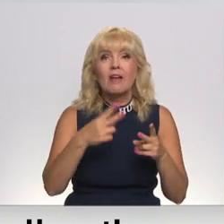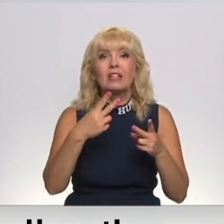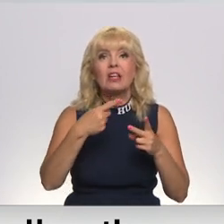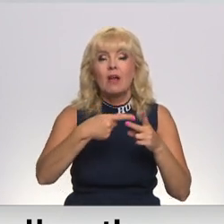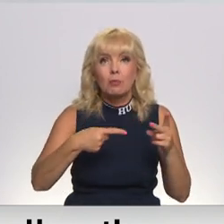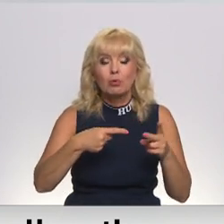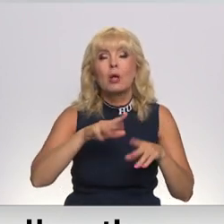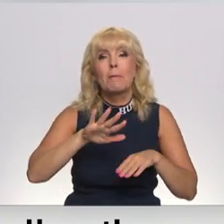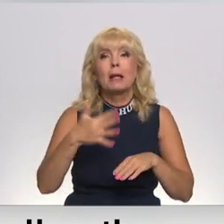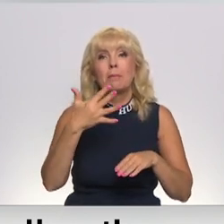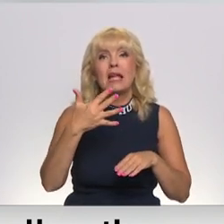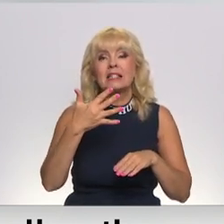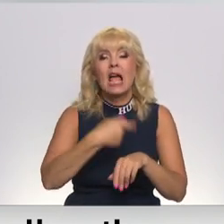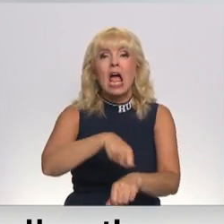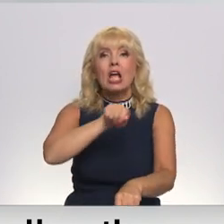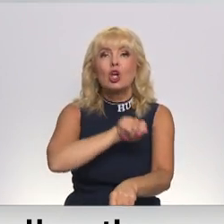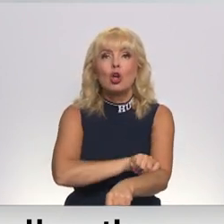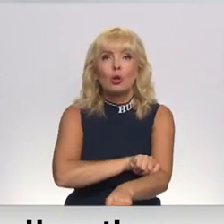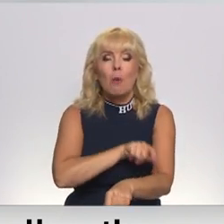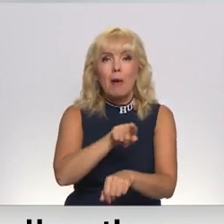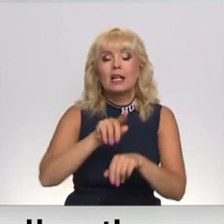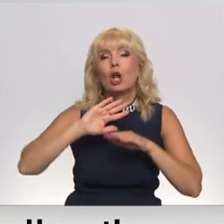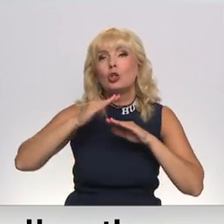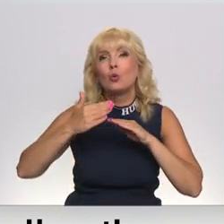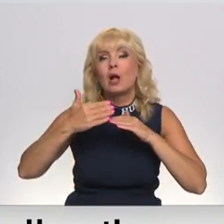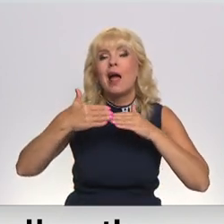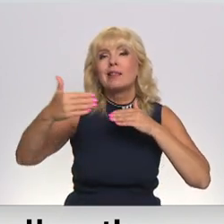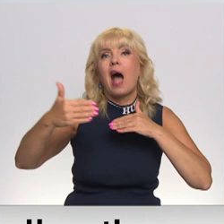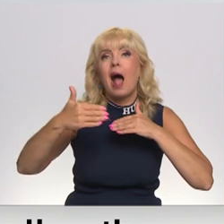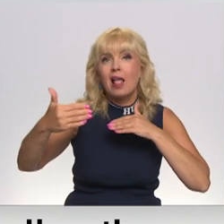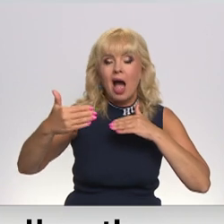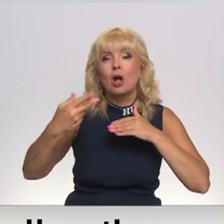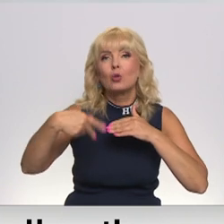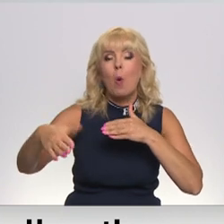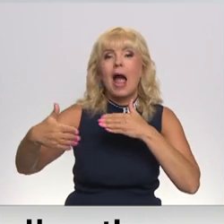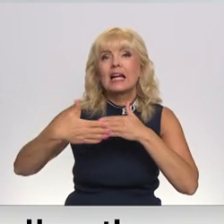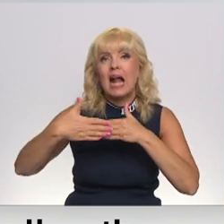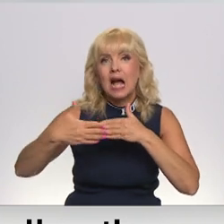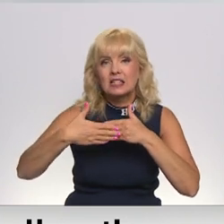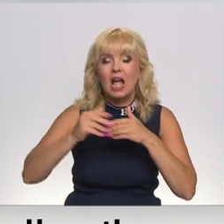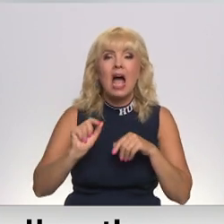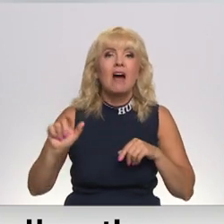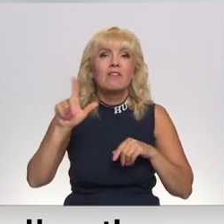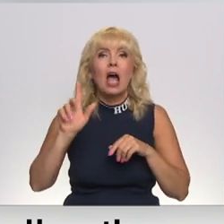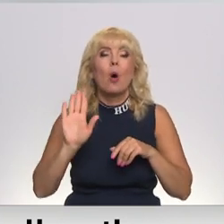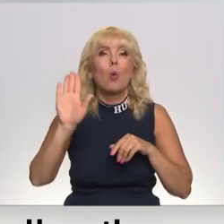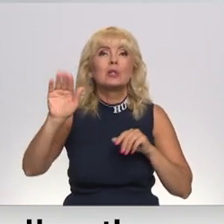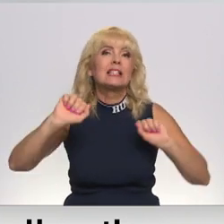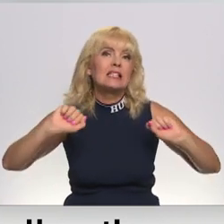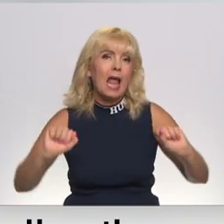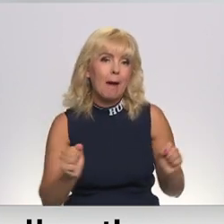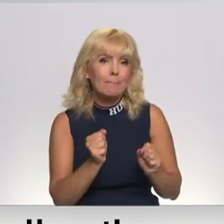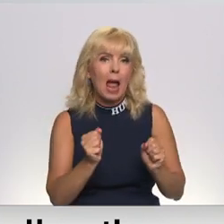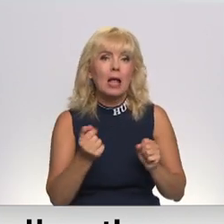jau 5 km jūrā. Tālāk atvierstīt no krāsta un arī vairāk uz ziemeļiem no